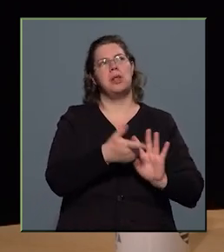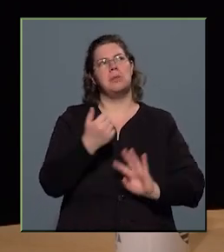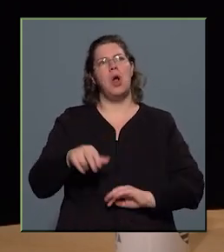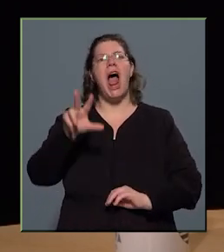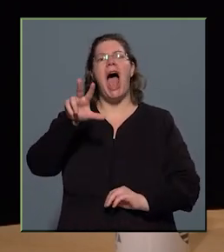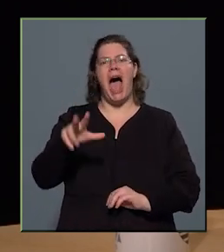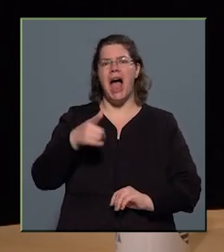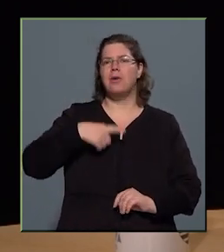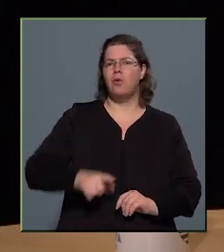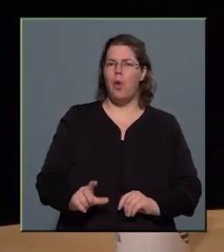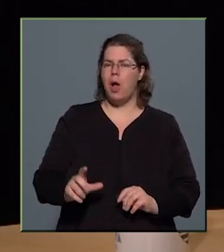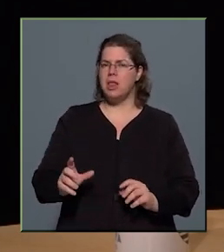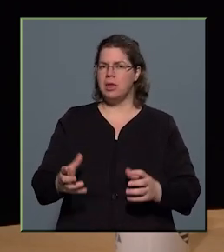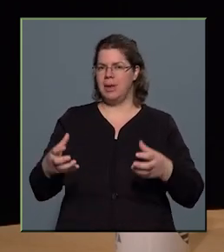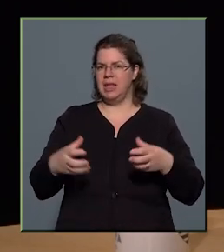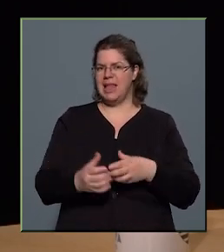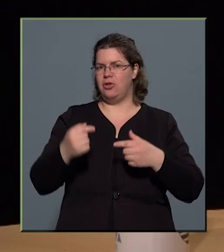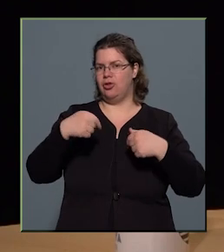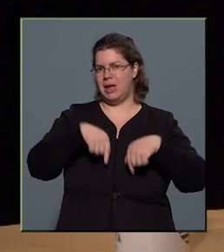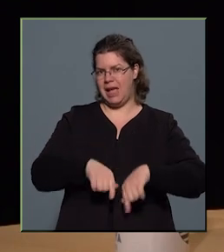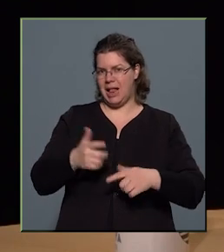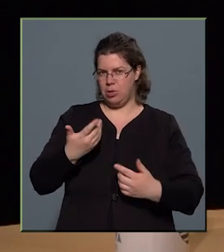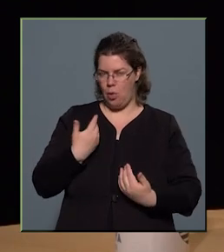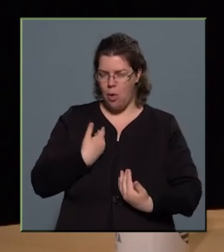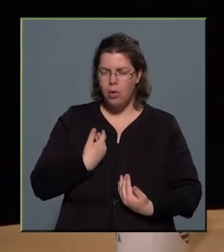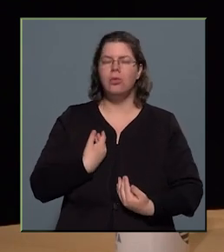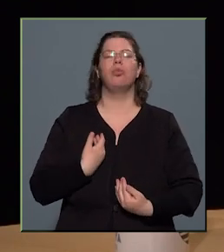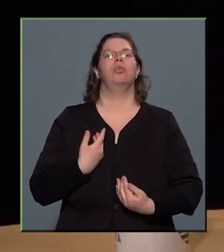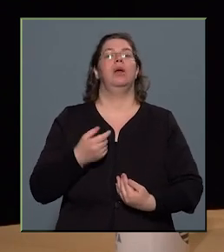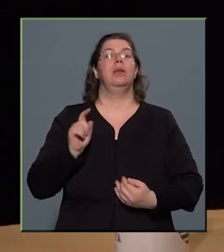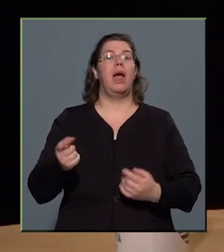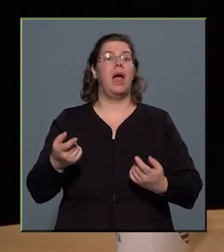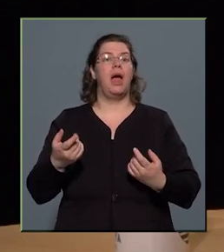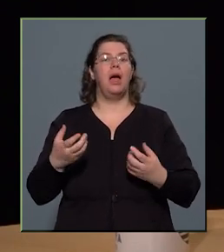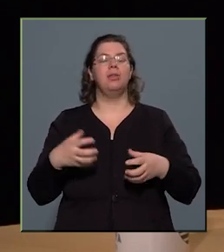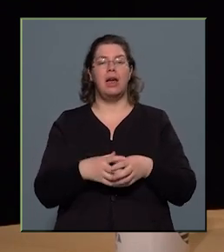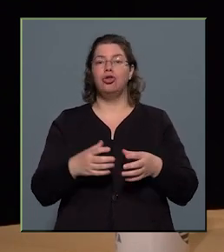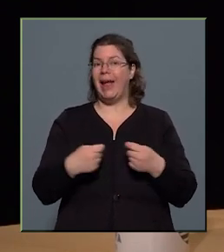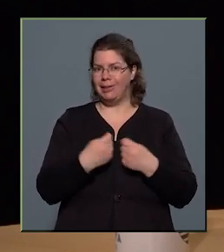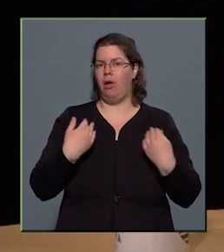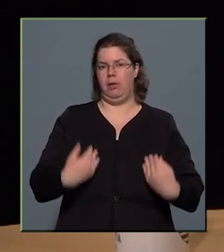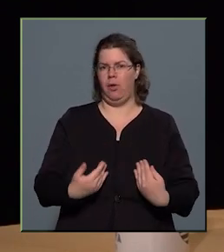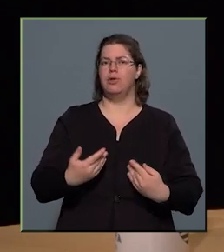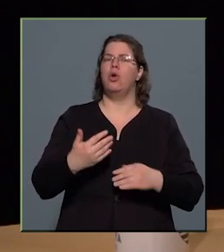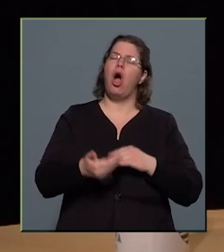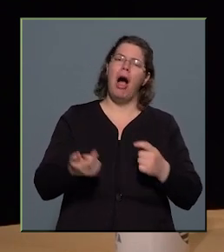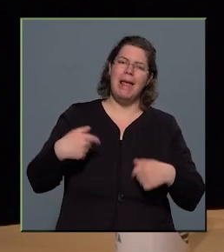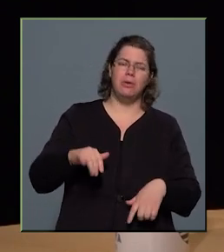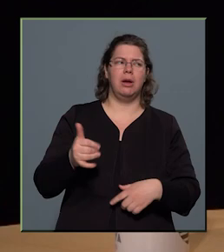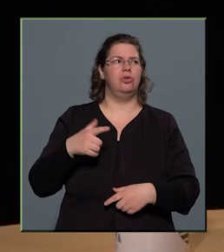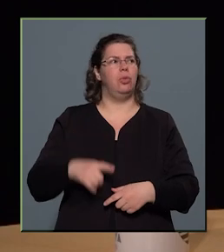voltam a társaságban, de egyébként az elnökség tagja vagyok, alelnöke voltam, szóval ott